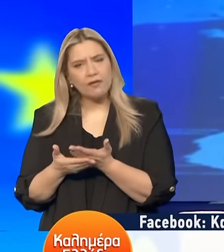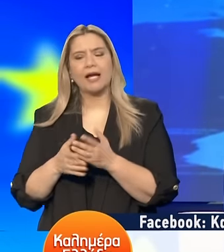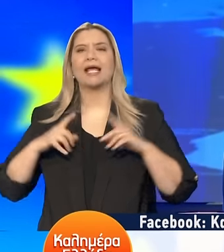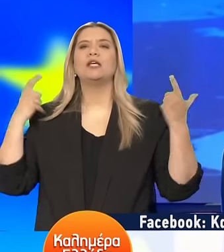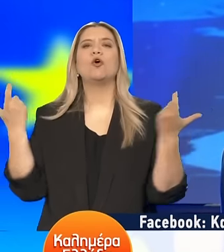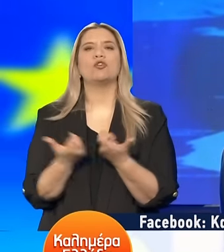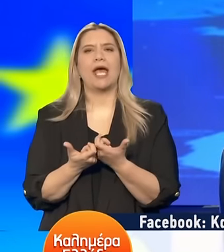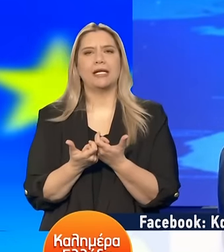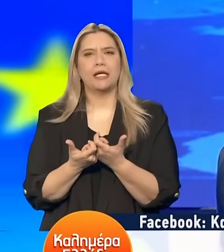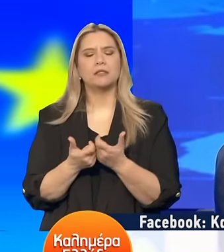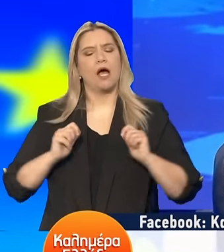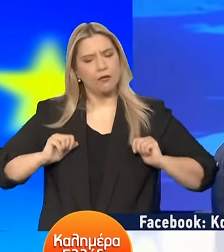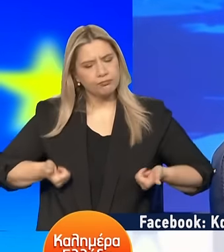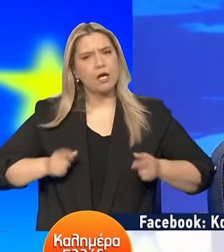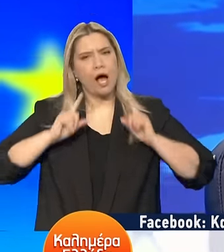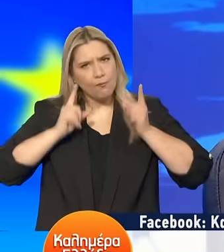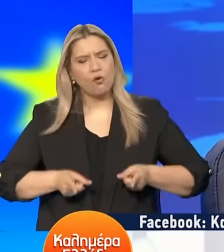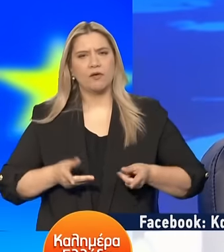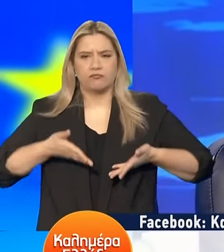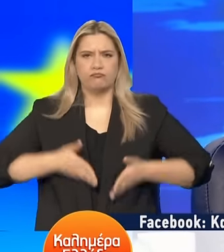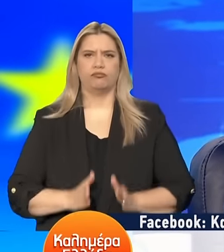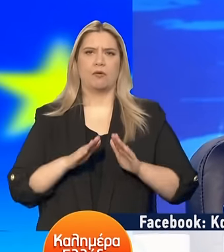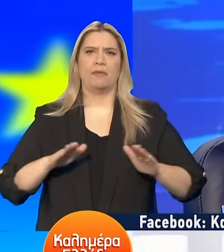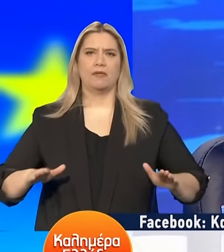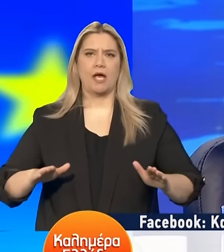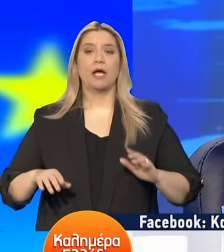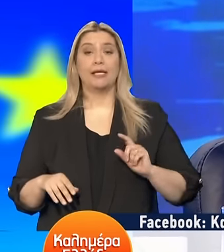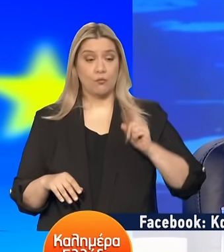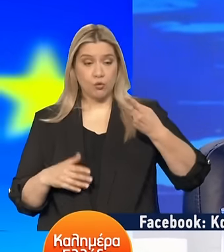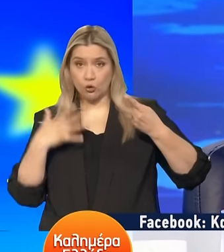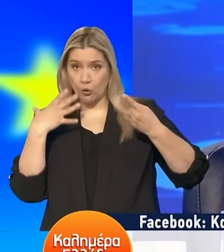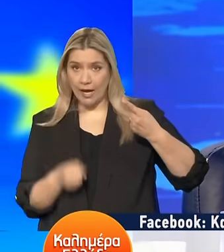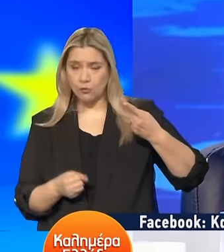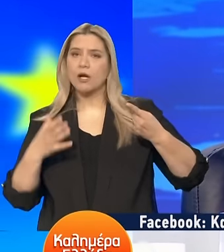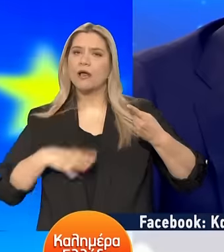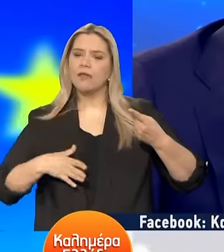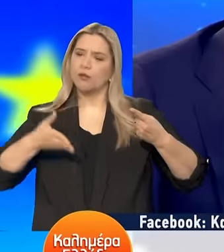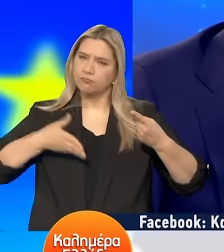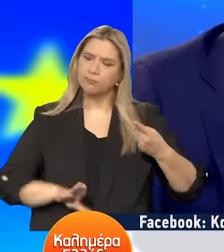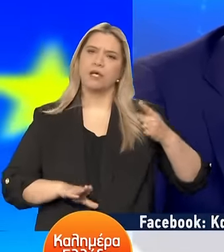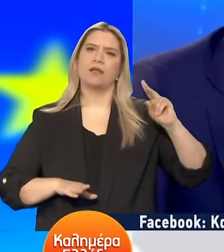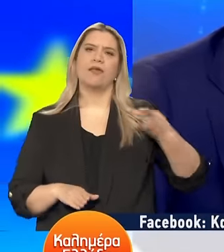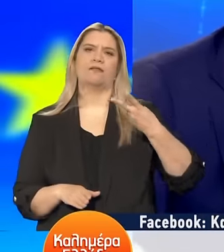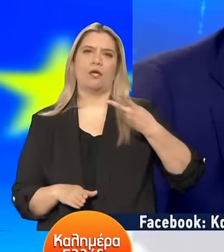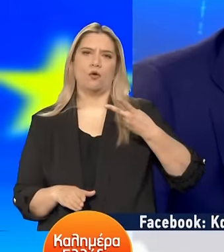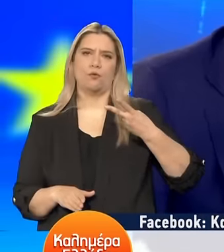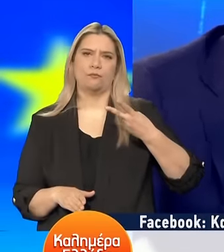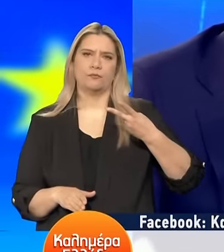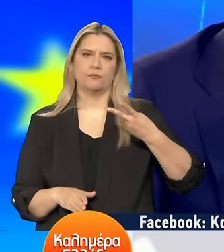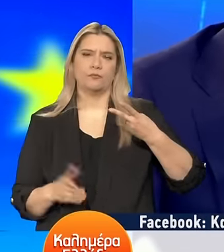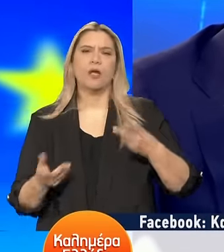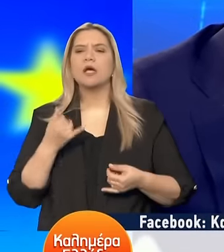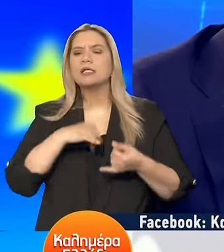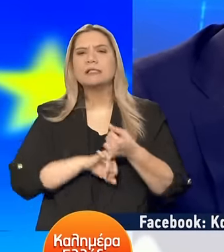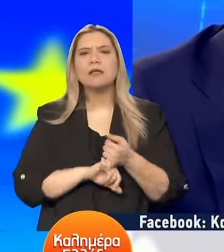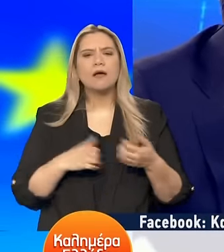Να αποκτήσουν παιδιά Ή να πάνε από το πρώτο στο δεύτερο παιδί Γιατί ξέρετε είναι πολύ πιο εύκολο να πείσεις Κάποιον ο οποίος Ένα ζευγάρι το οποίο